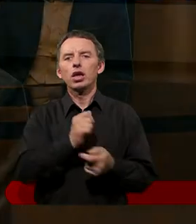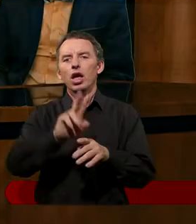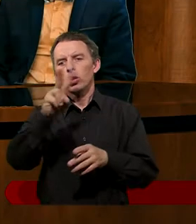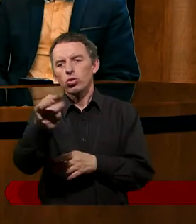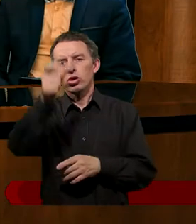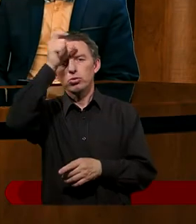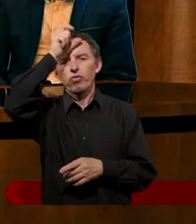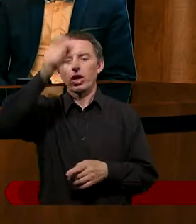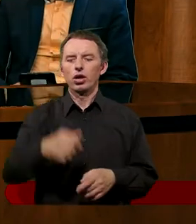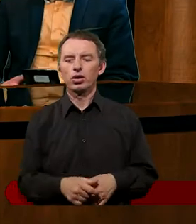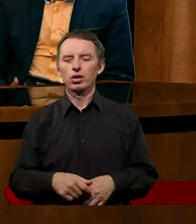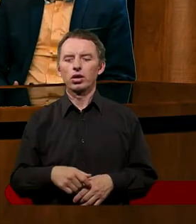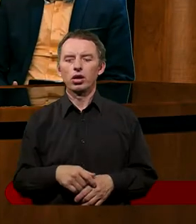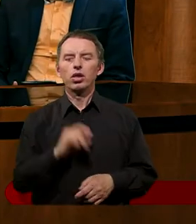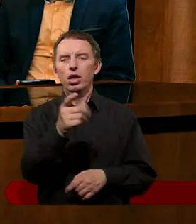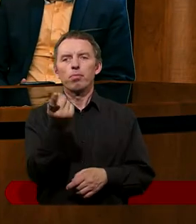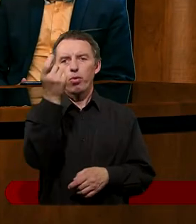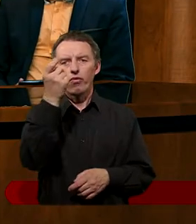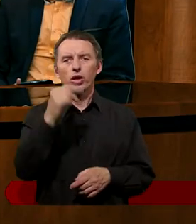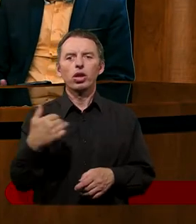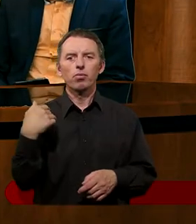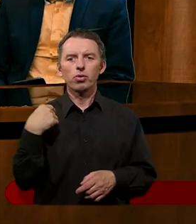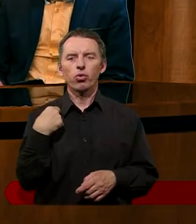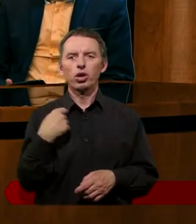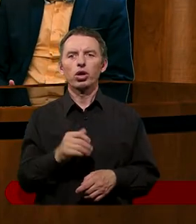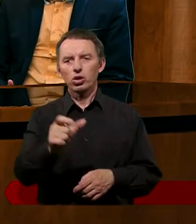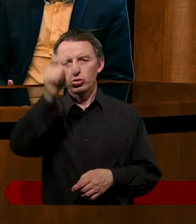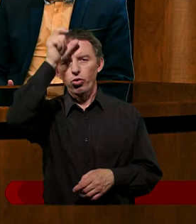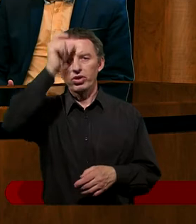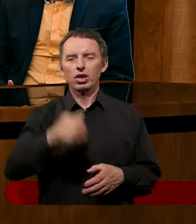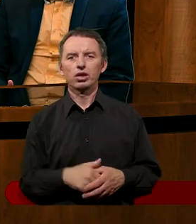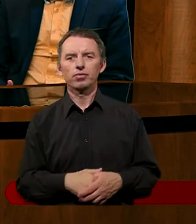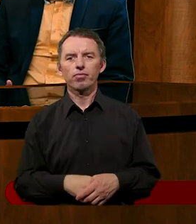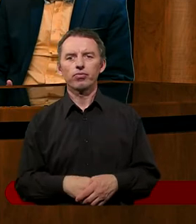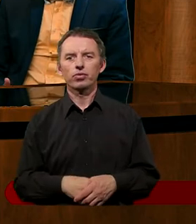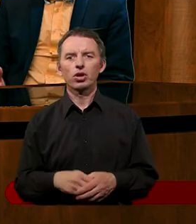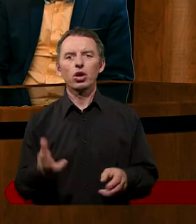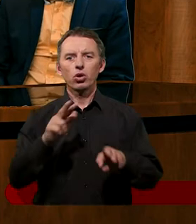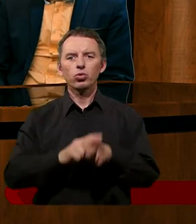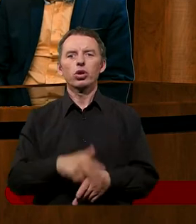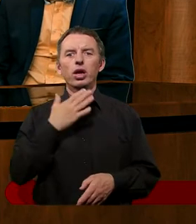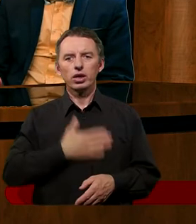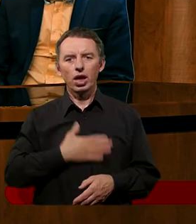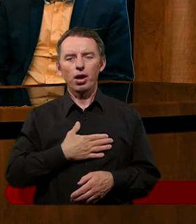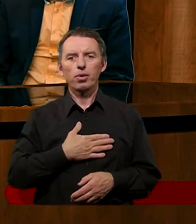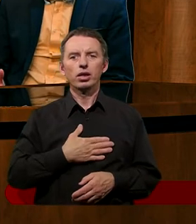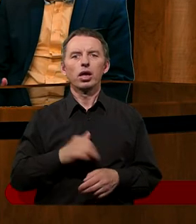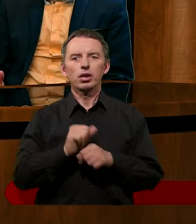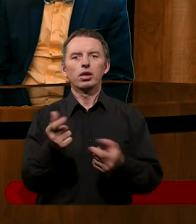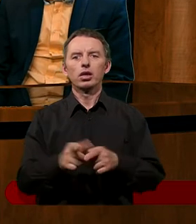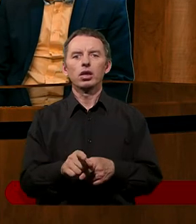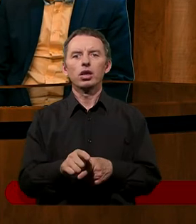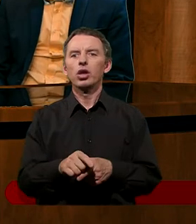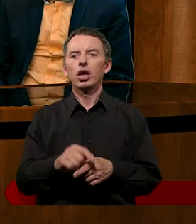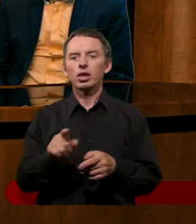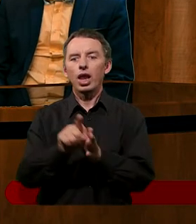Jezus właśnie tym swoim postępowaniem pokazał, że dla Niego ważniejszy jest człowiek. Że to szabat jest dla człowieka, a nie człowiek dla